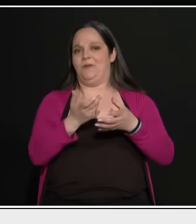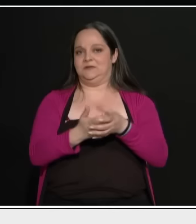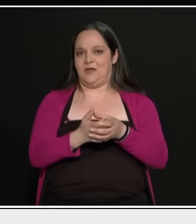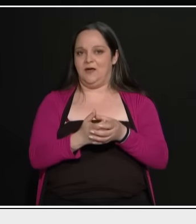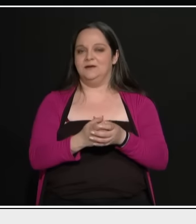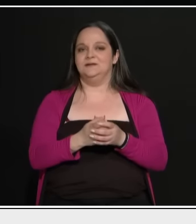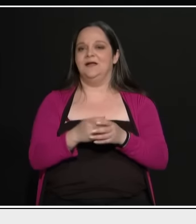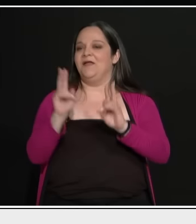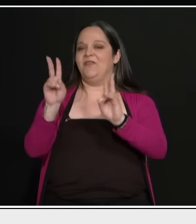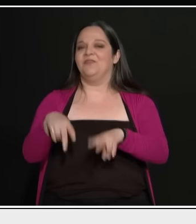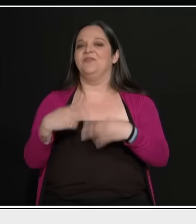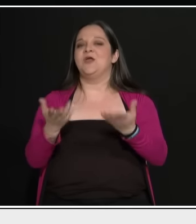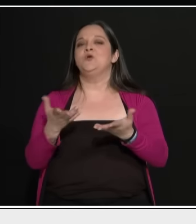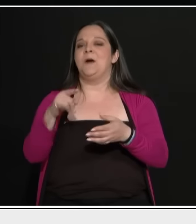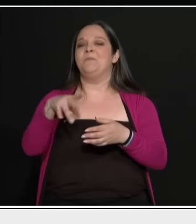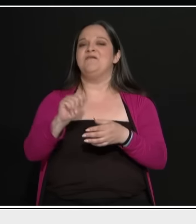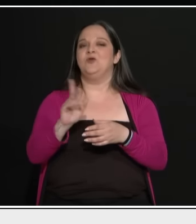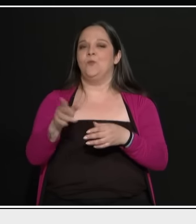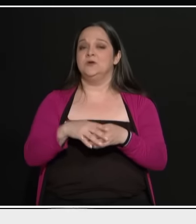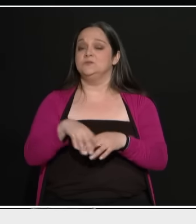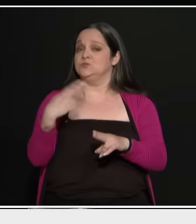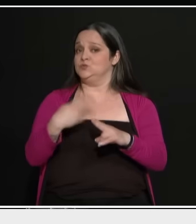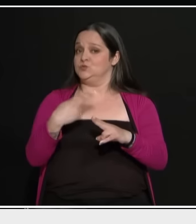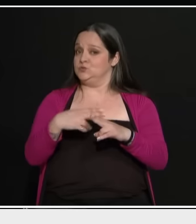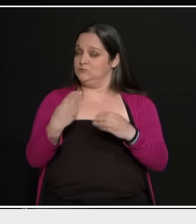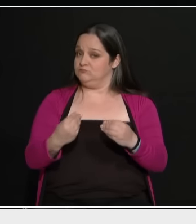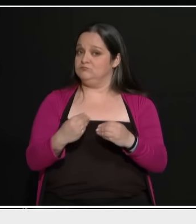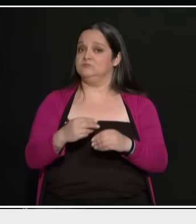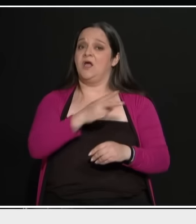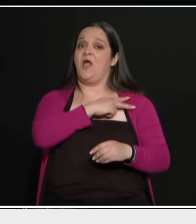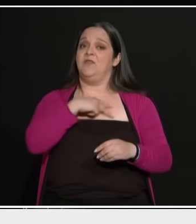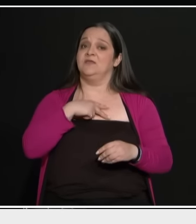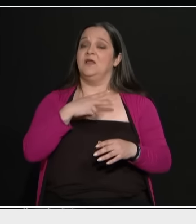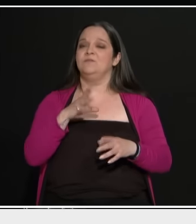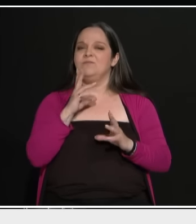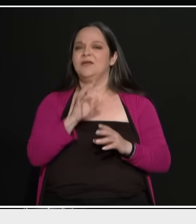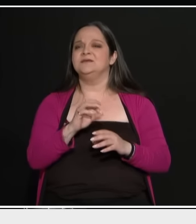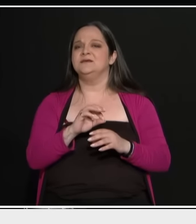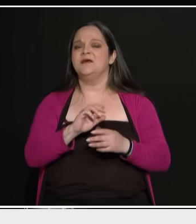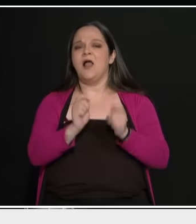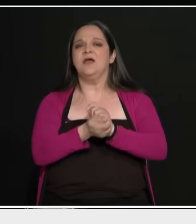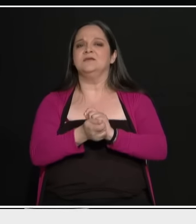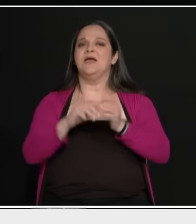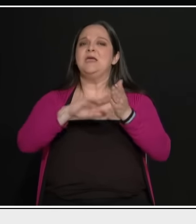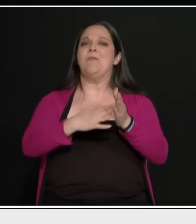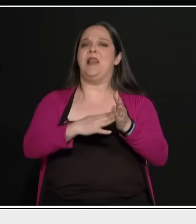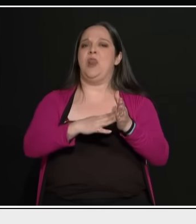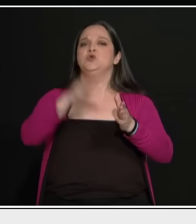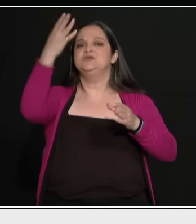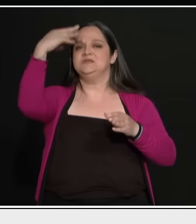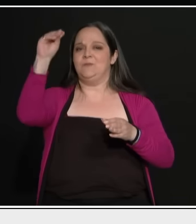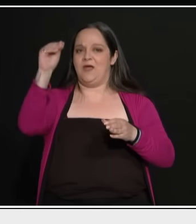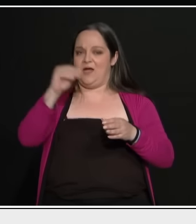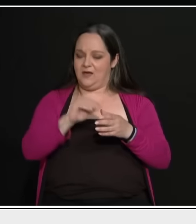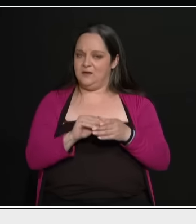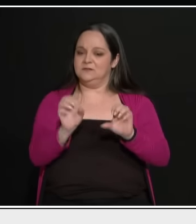Παπλόπουλο παρότι ήταν αξιόλογος αγαθηγητής και λοιπά ήταν υπάλληλος του Τσίπρα αρκεί να σας πω ότι στη Σύνοδο